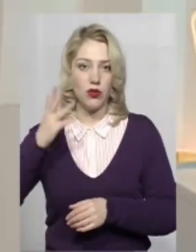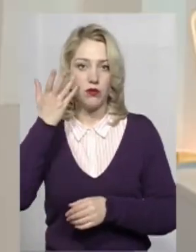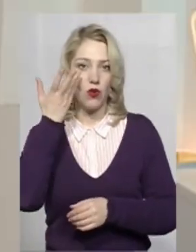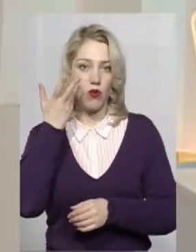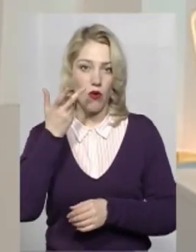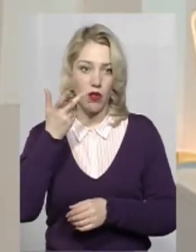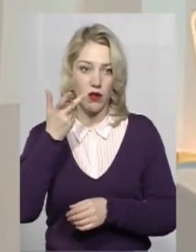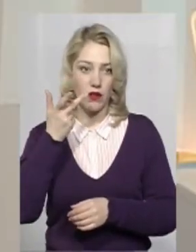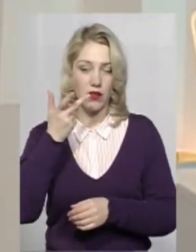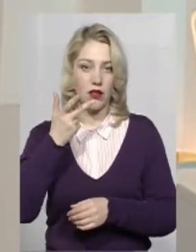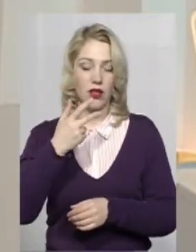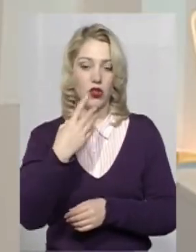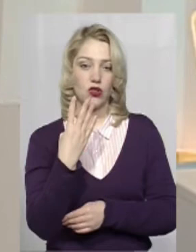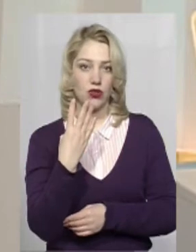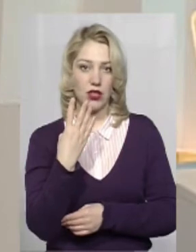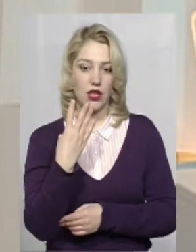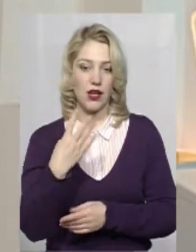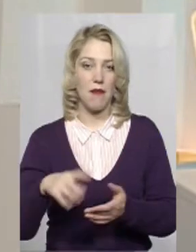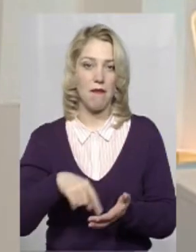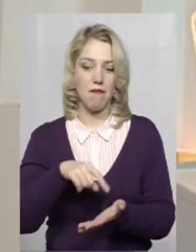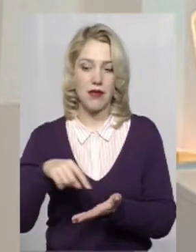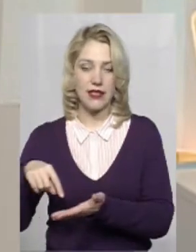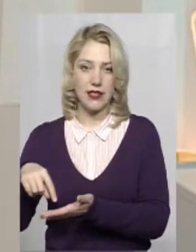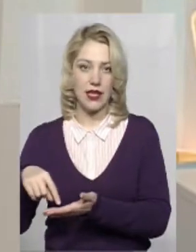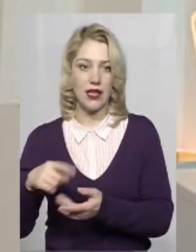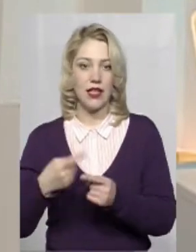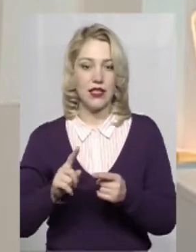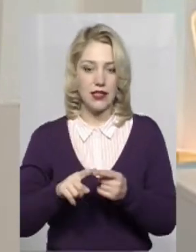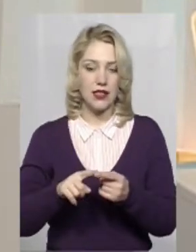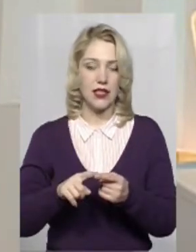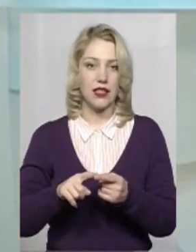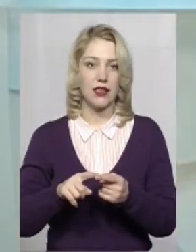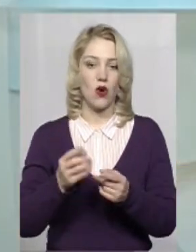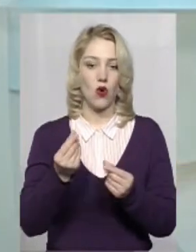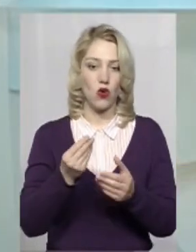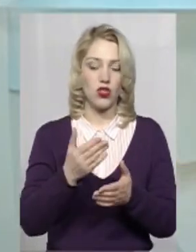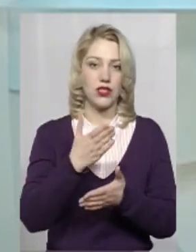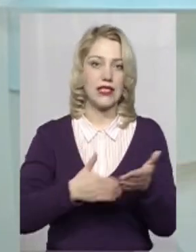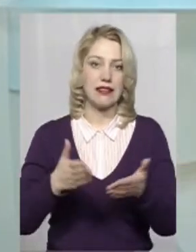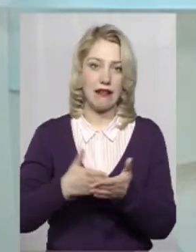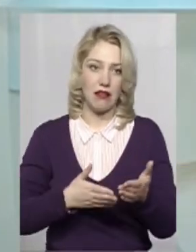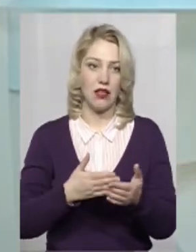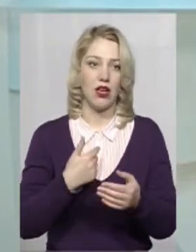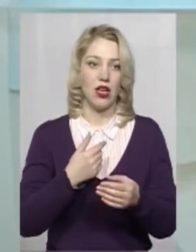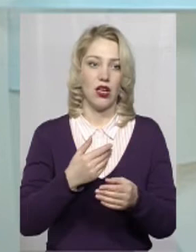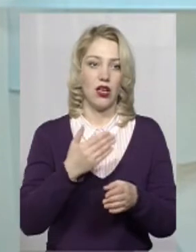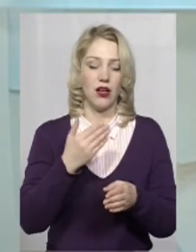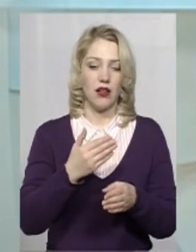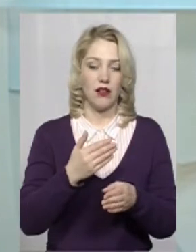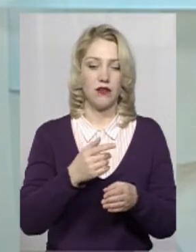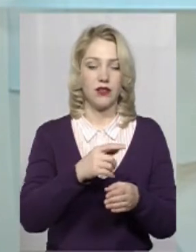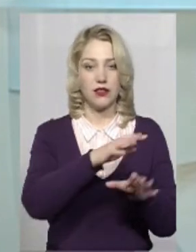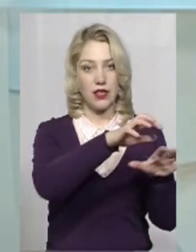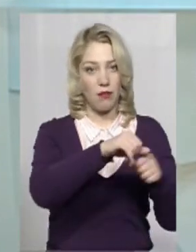чотири міста з них зняли ці кошти, то частину цих коштів перерахували в місто